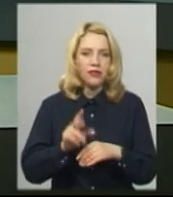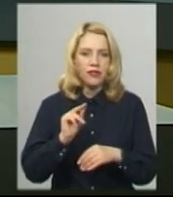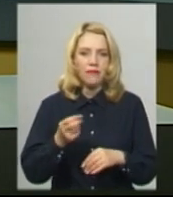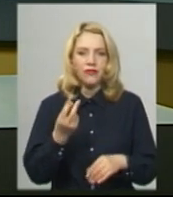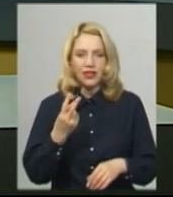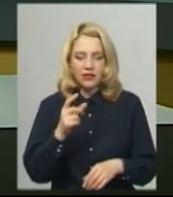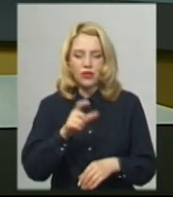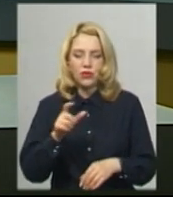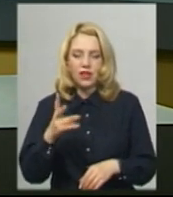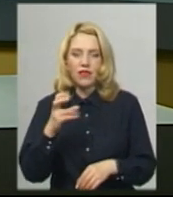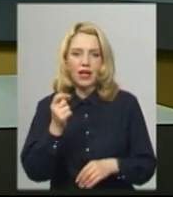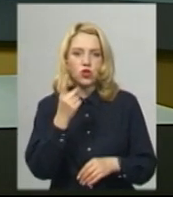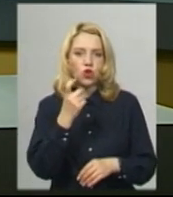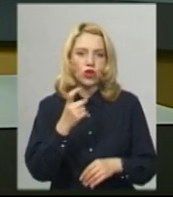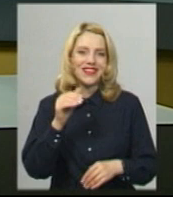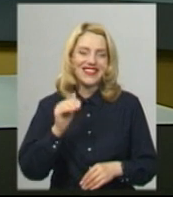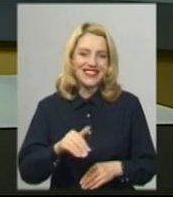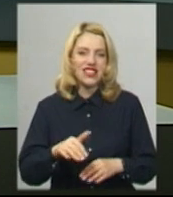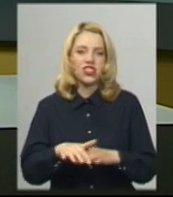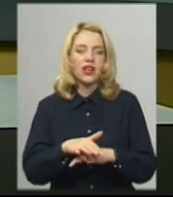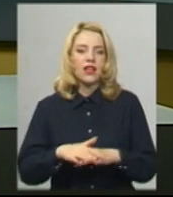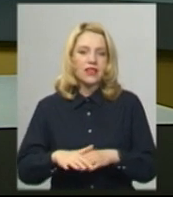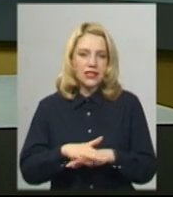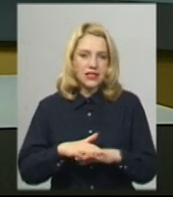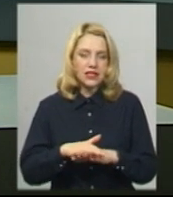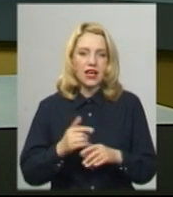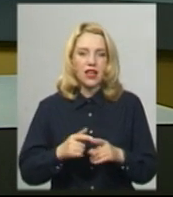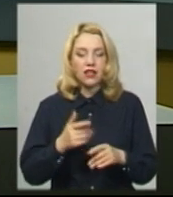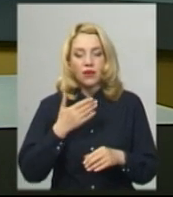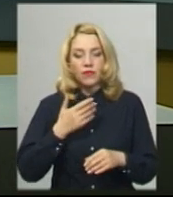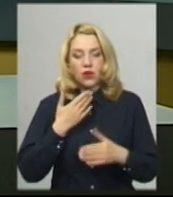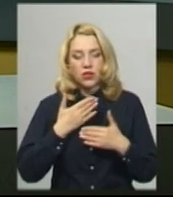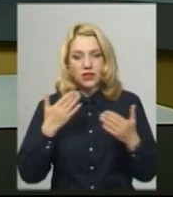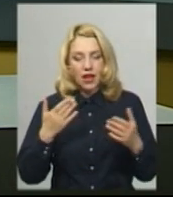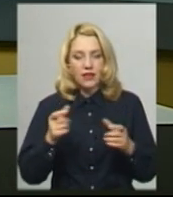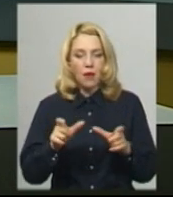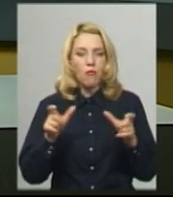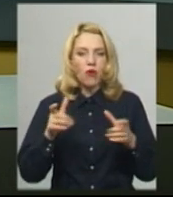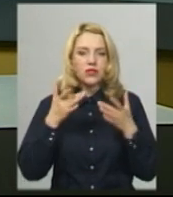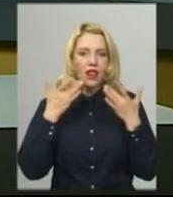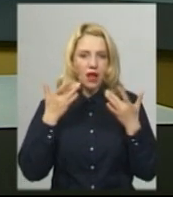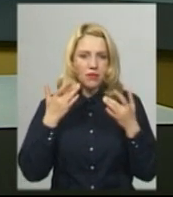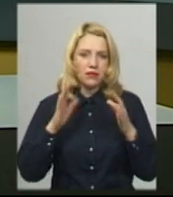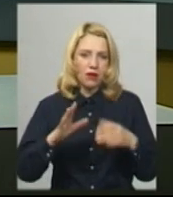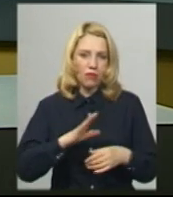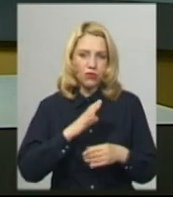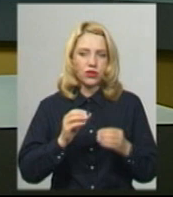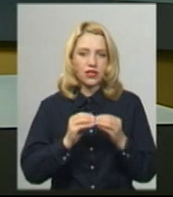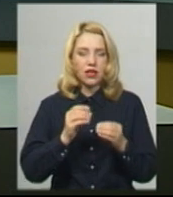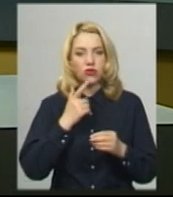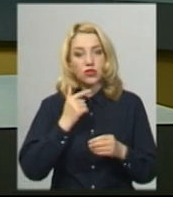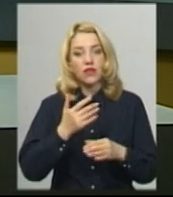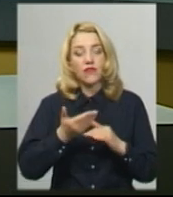100 тисяч населення. Нагадаю, останнє послаблення карантину на Хмельниччині було 10 червня. З того часу відновили свою